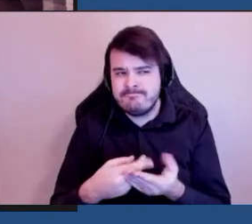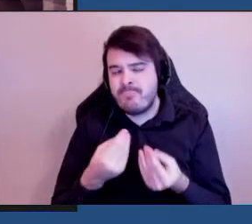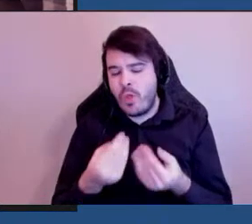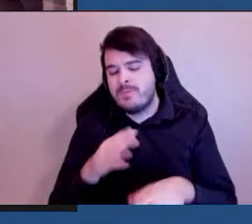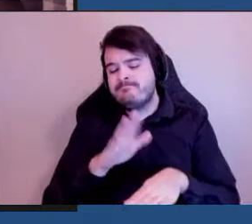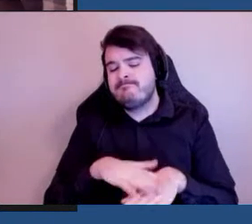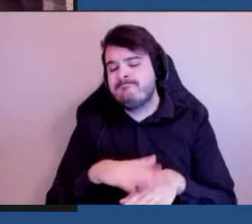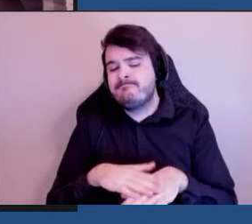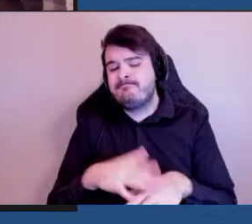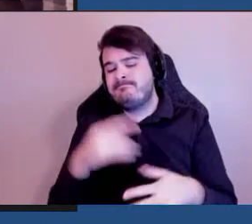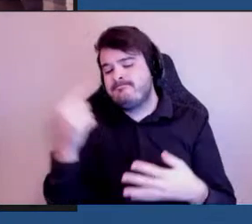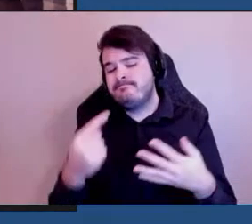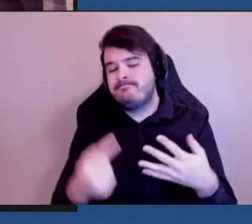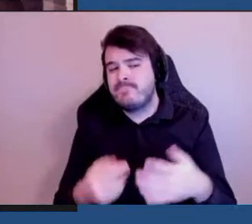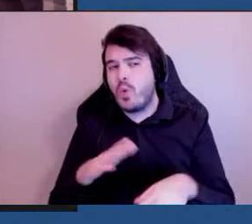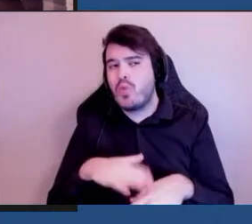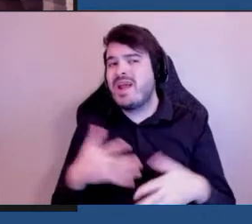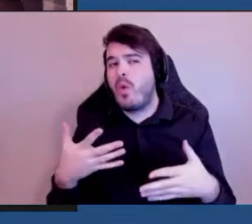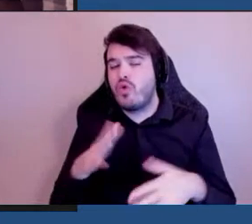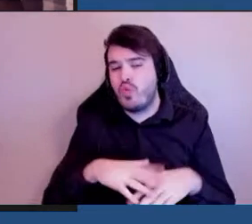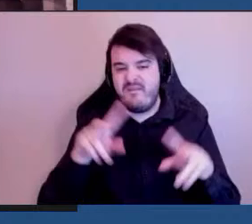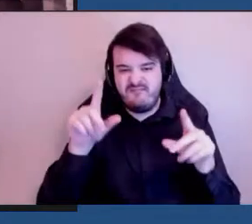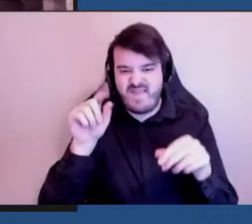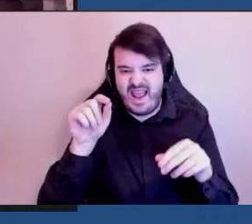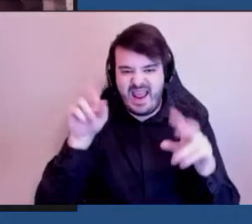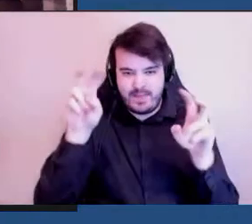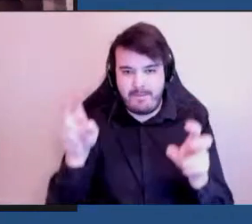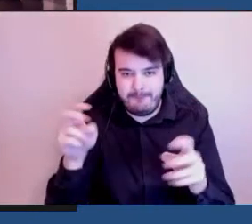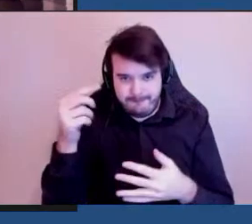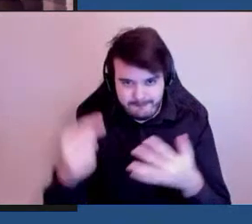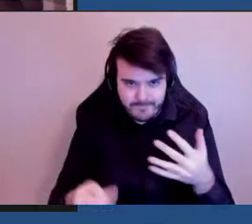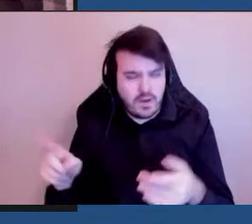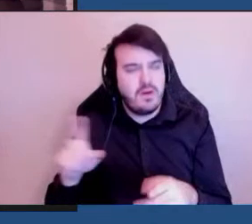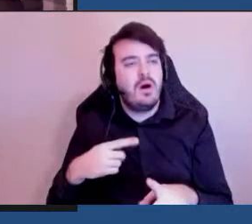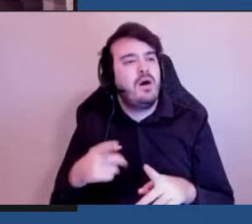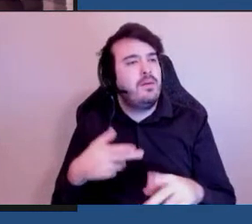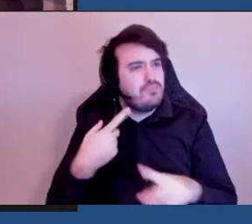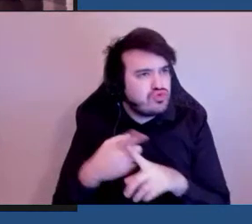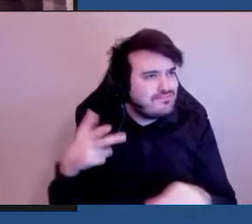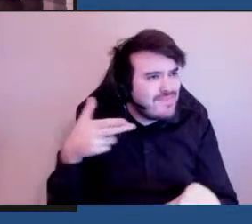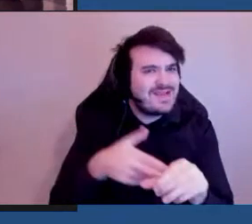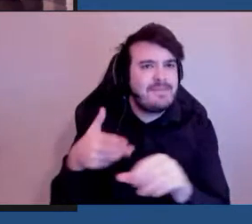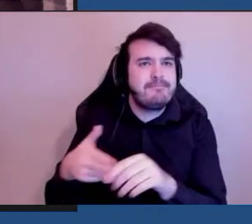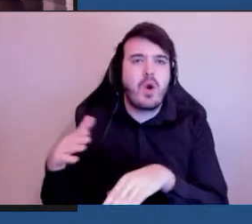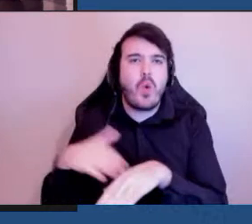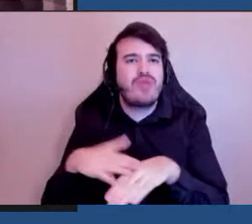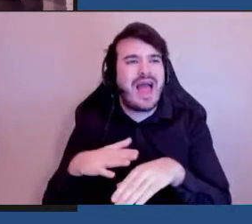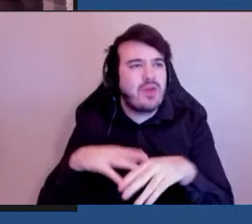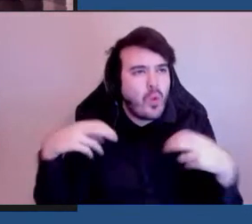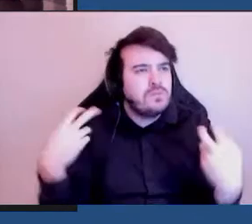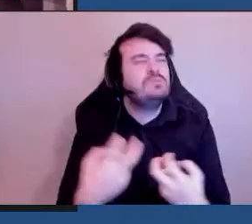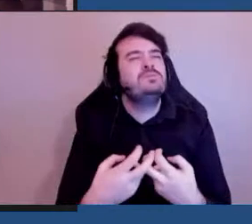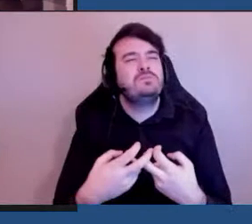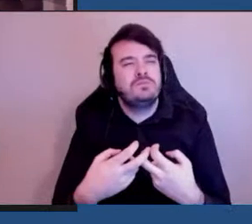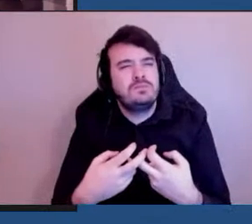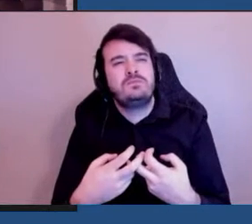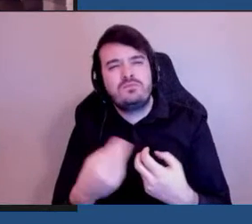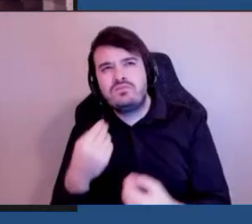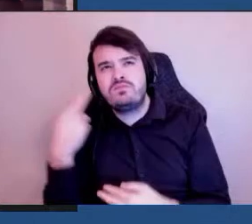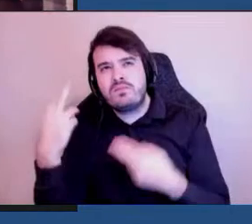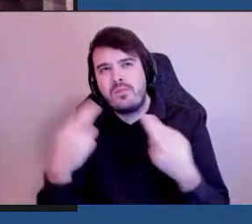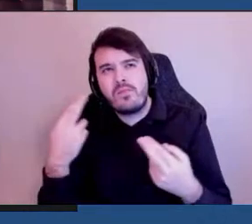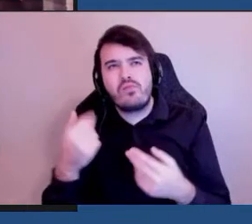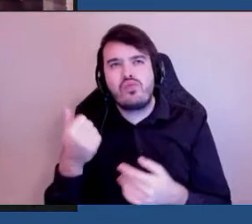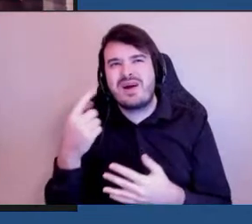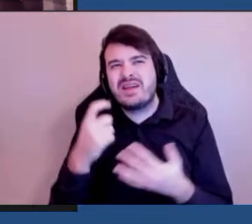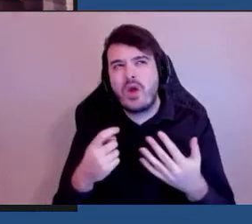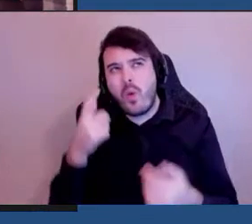thèmes. De plus, ils ont participé à des consultations et ont consulté sur 20 autres questions, dont